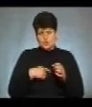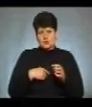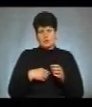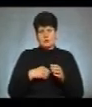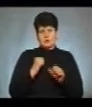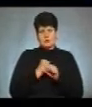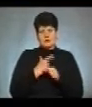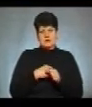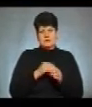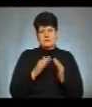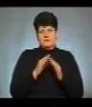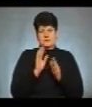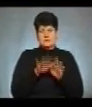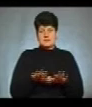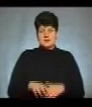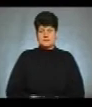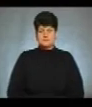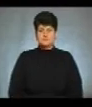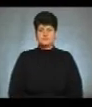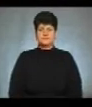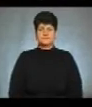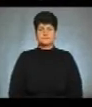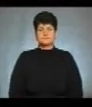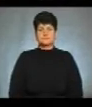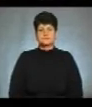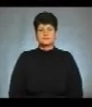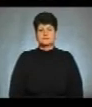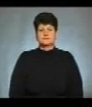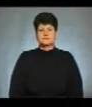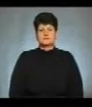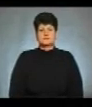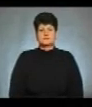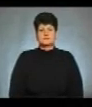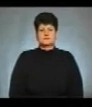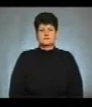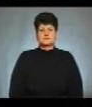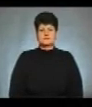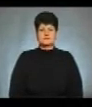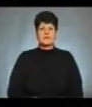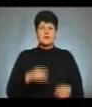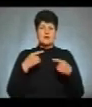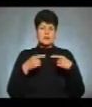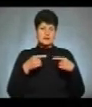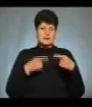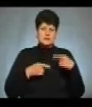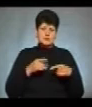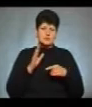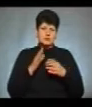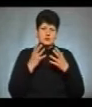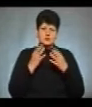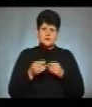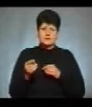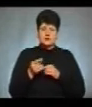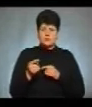у себе на місцях. Діана Ярошенко, Андрій Прокопів, новини. Панельна дискусія відбуватиметься в Тернополі